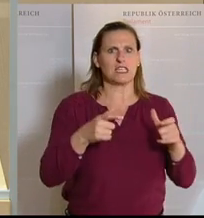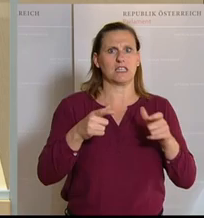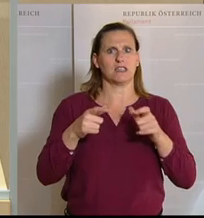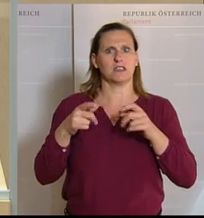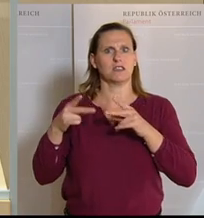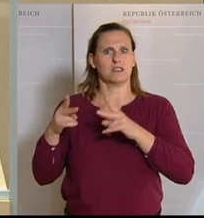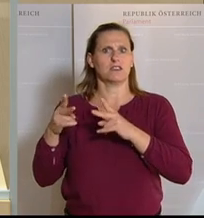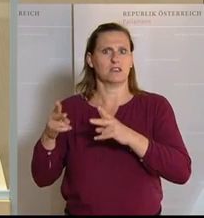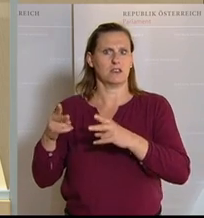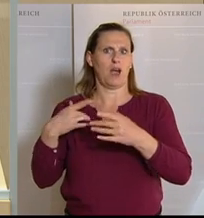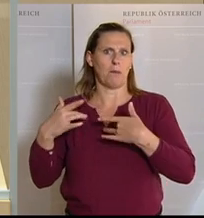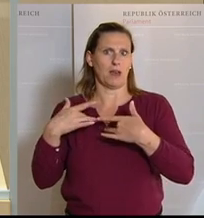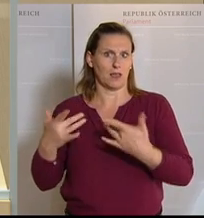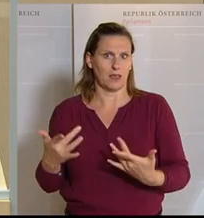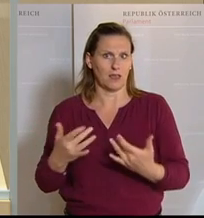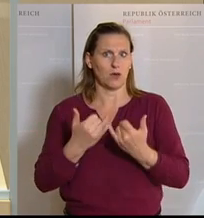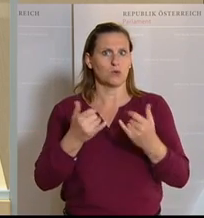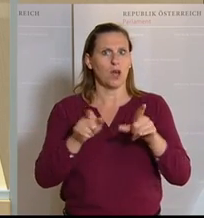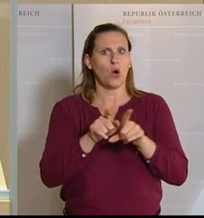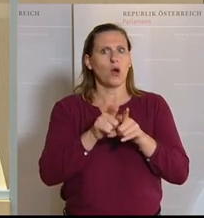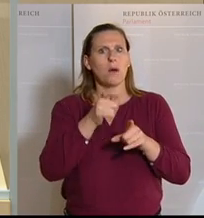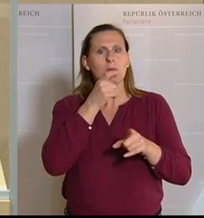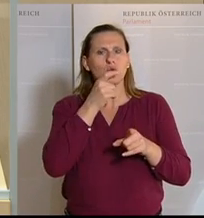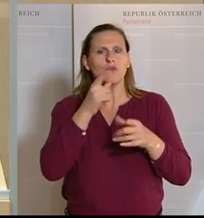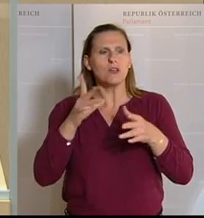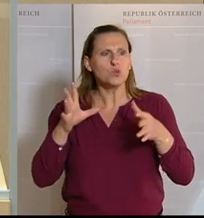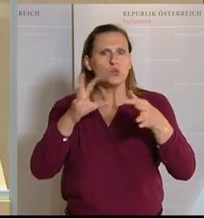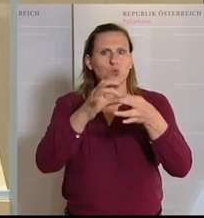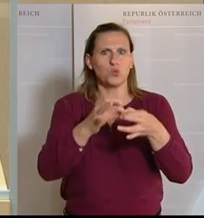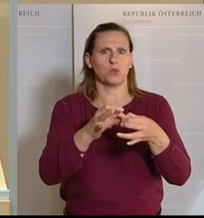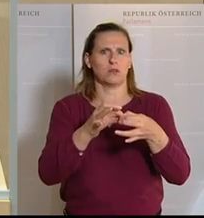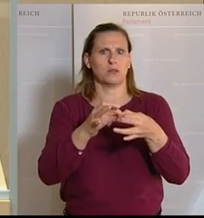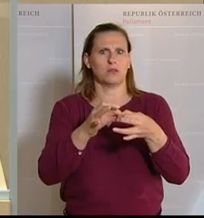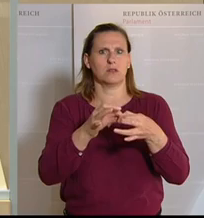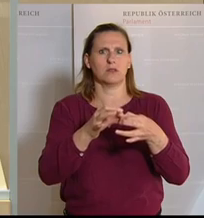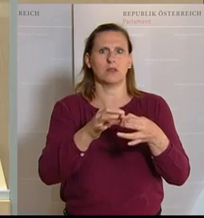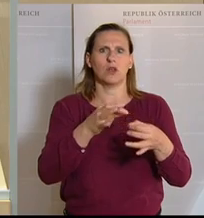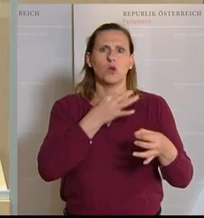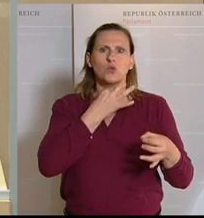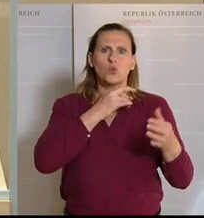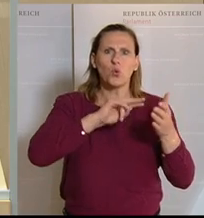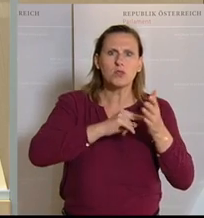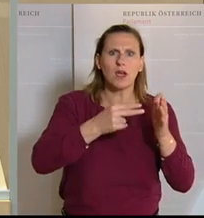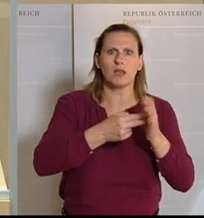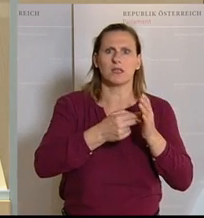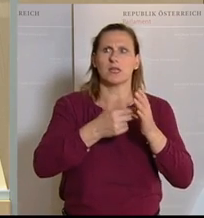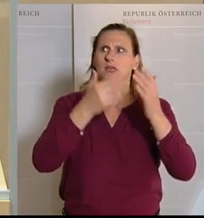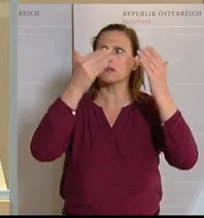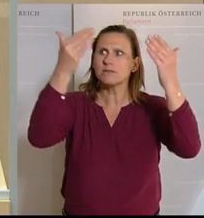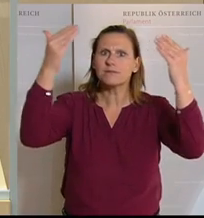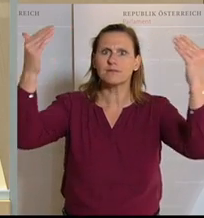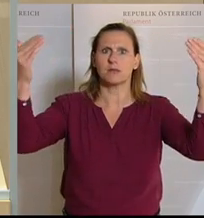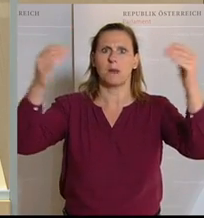Dazu kommen noch all die Branchen und Berufe, die mit der Kunst und Kultur so eng zusammenhängen. Von der Tontechnik über das Bühnenbild und die